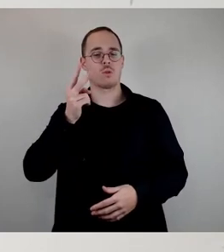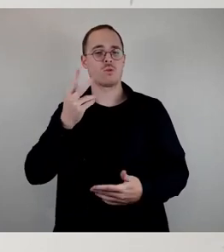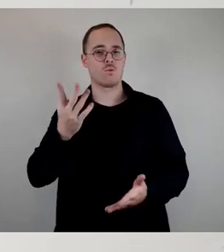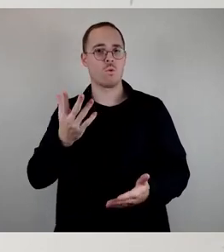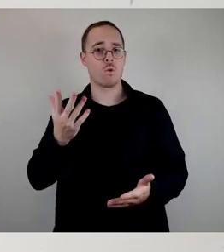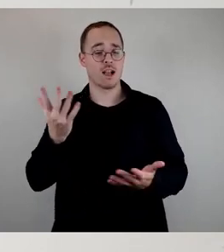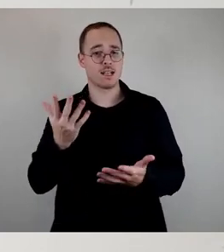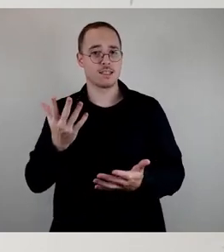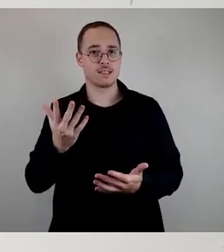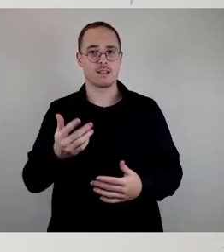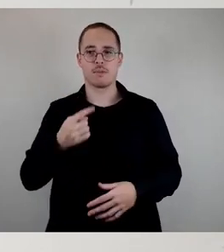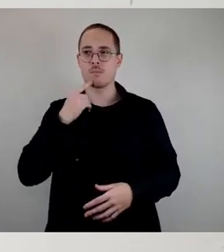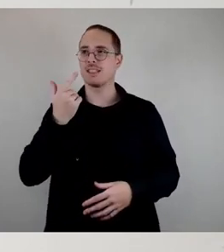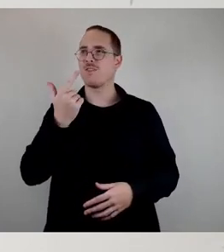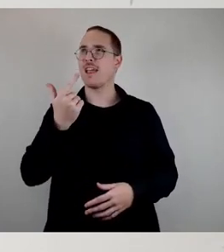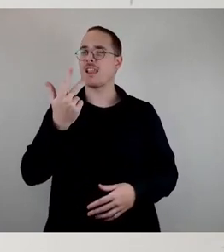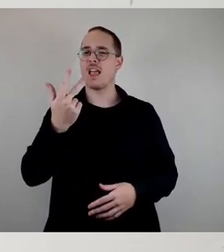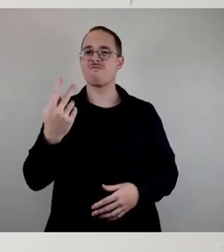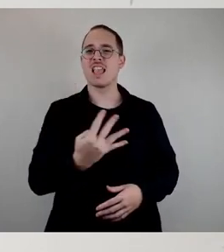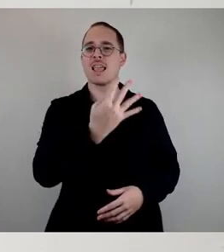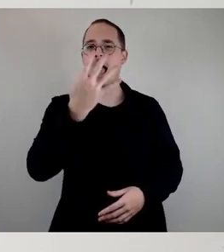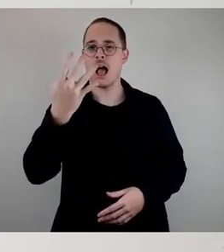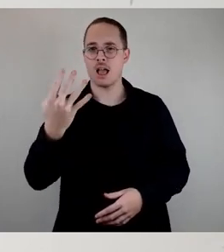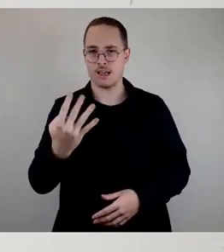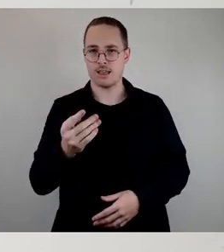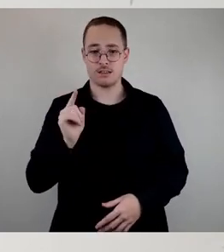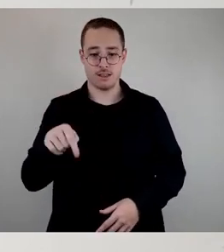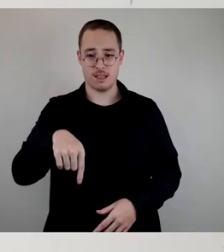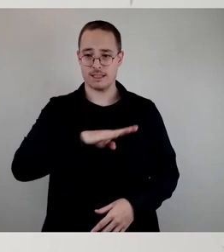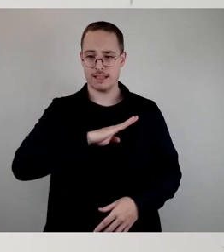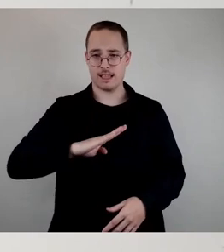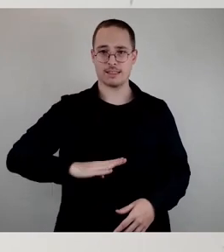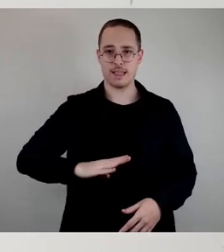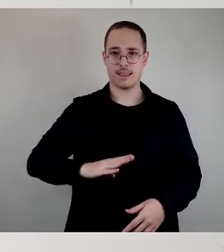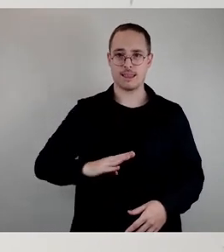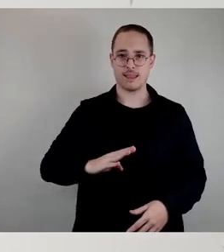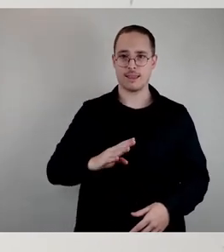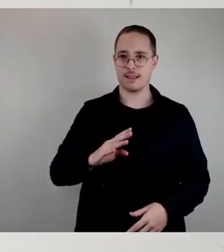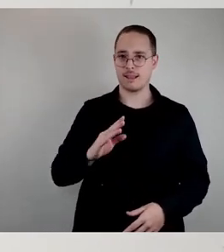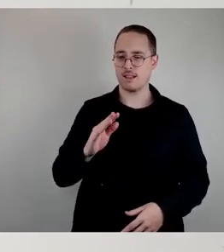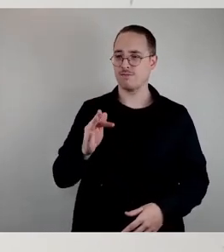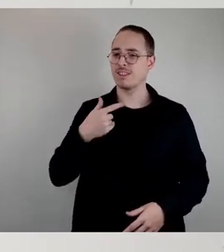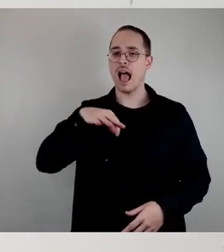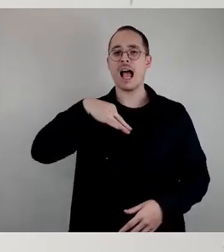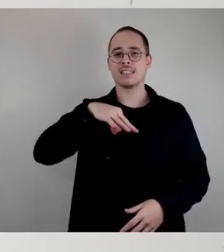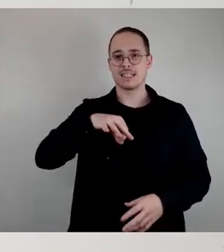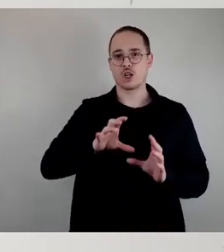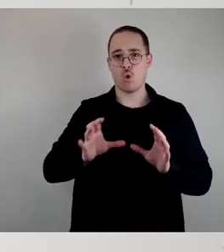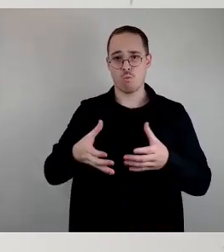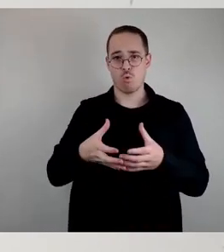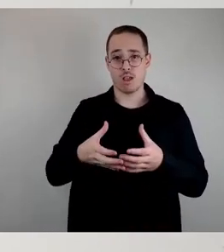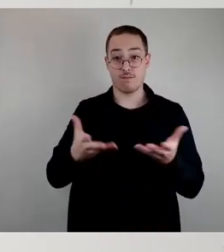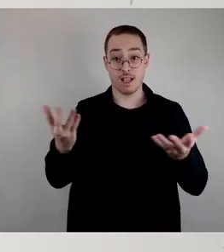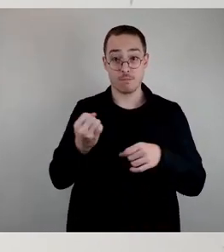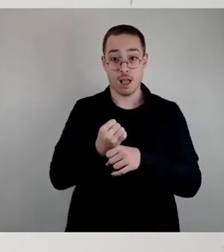zwei, drei, vier Jahren noch die einzigsten in Sachsen Kommunen oder Kommune, die im